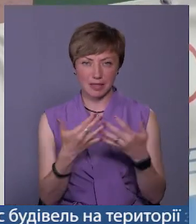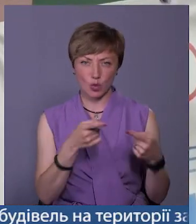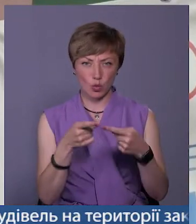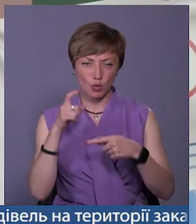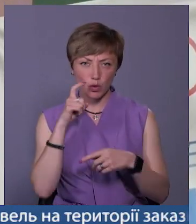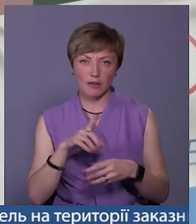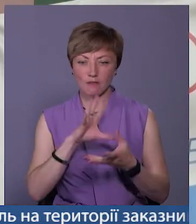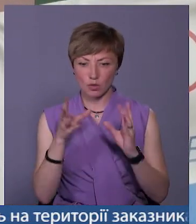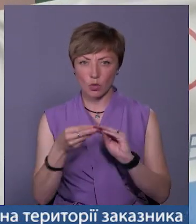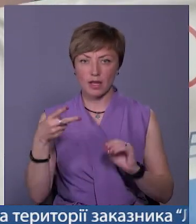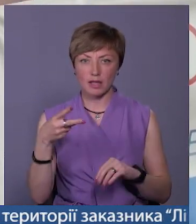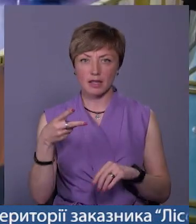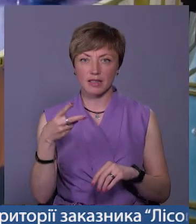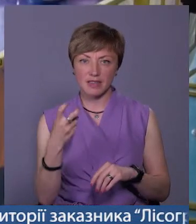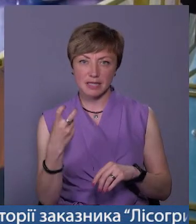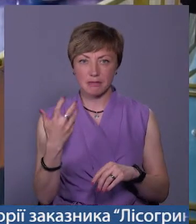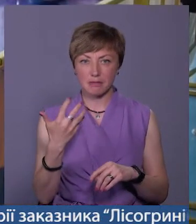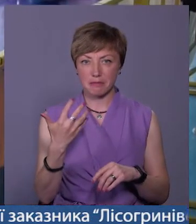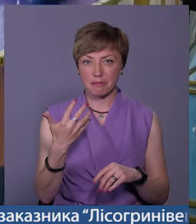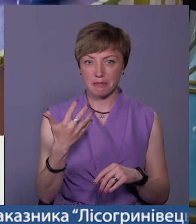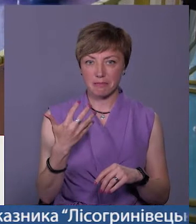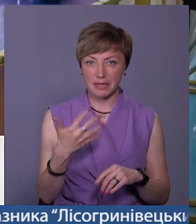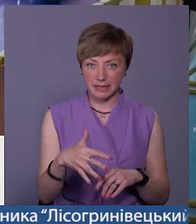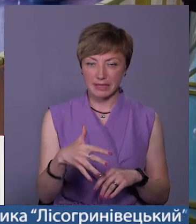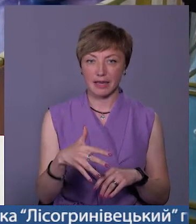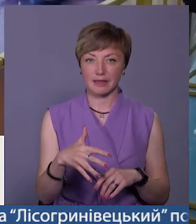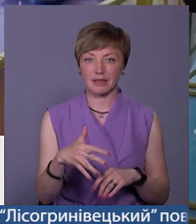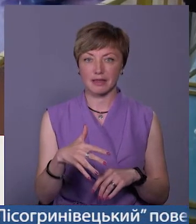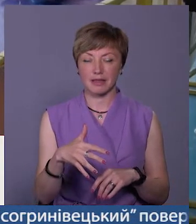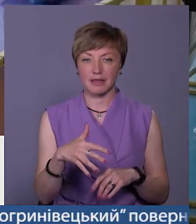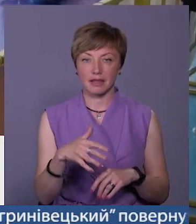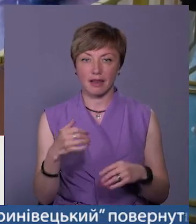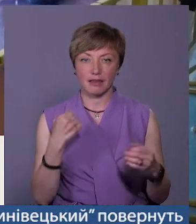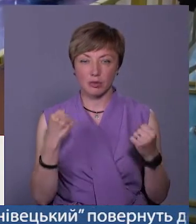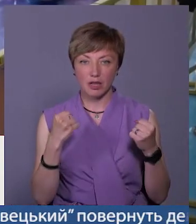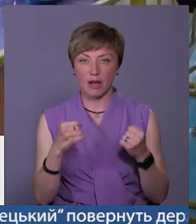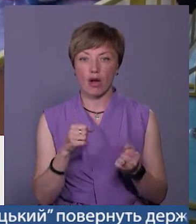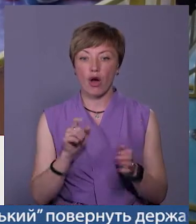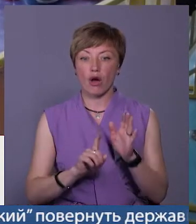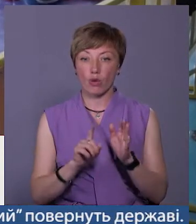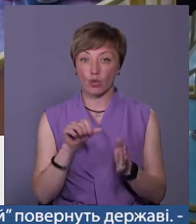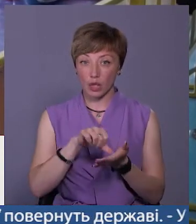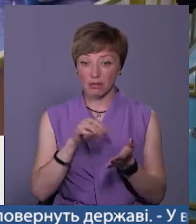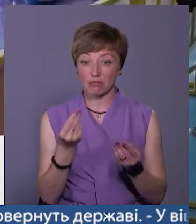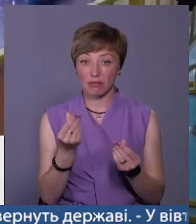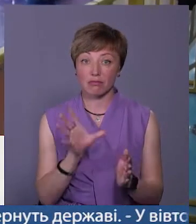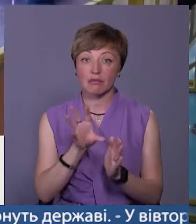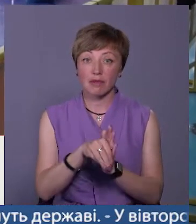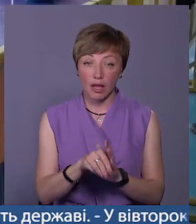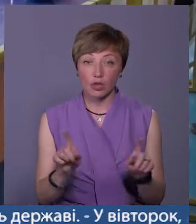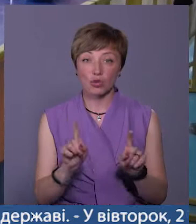Загалом дві з половиною сотні атлетів. Учасники робили стартові внески, для того, щоб